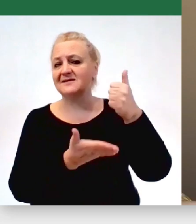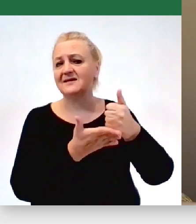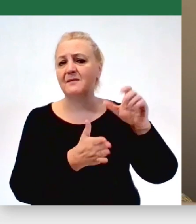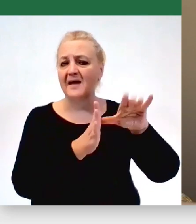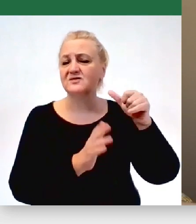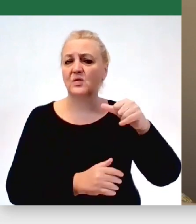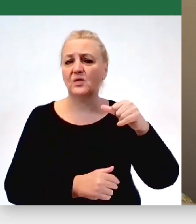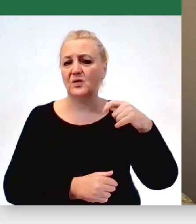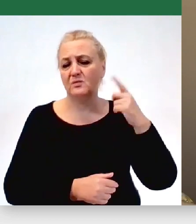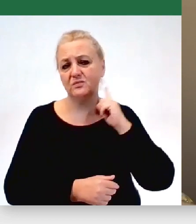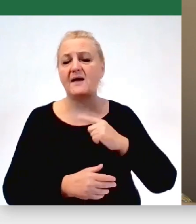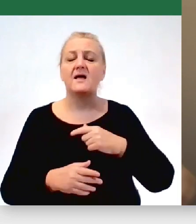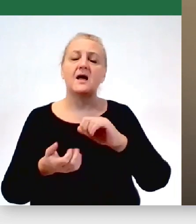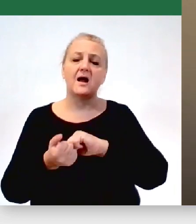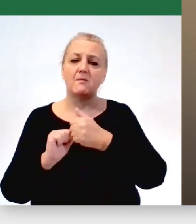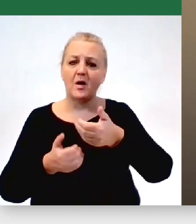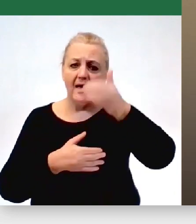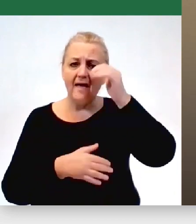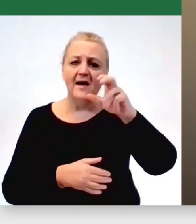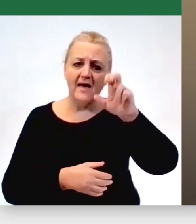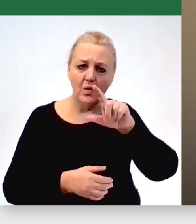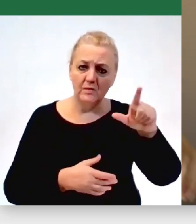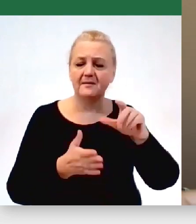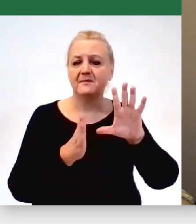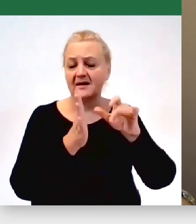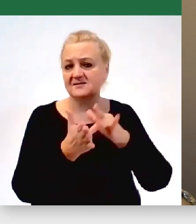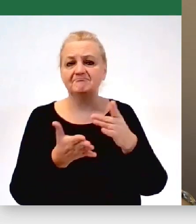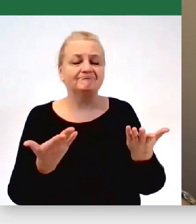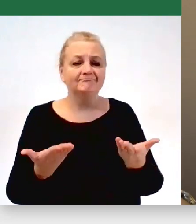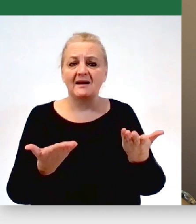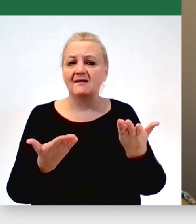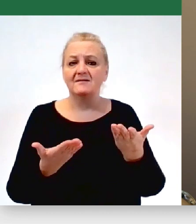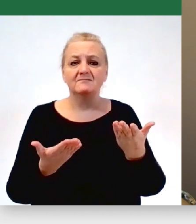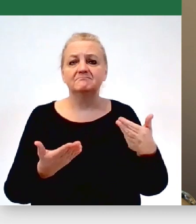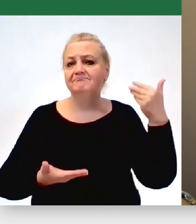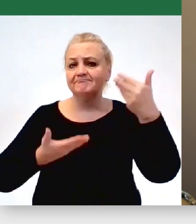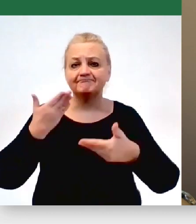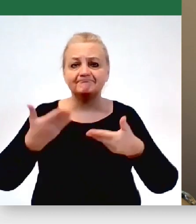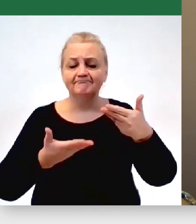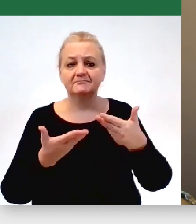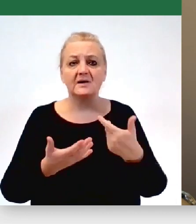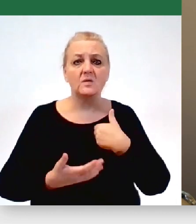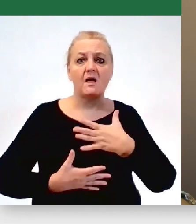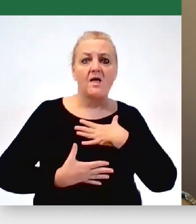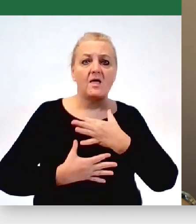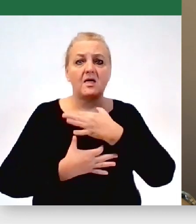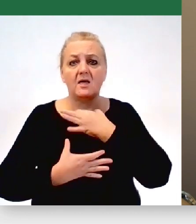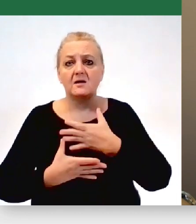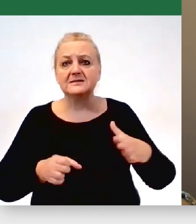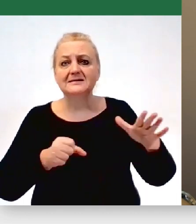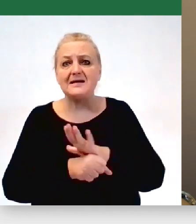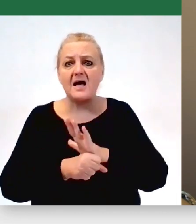czy prezydent Chełma wrzucali na łcapa, posłuchajcie, prostu duszę się, bo mam pełną salę